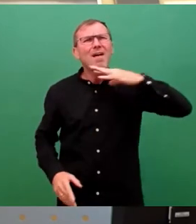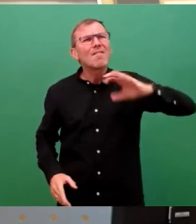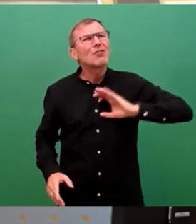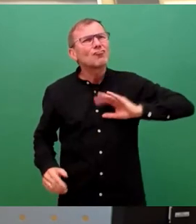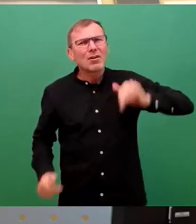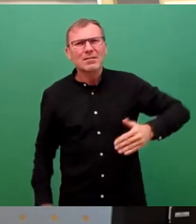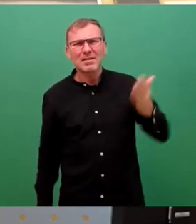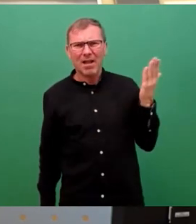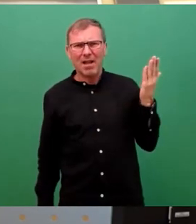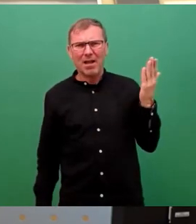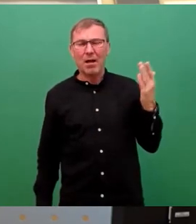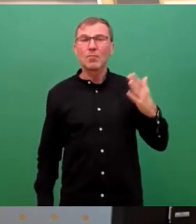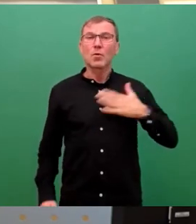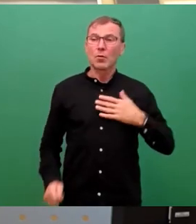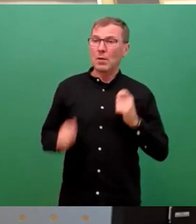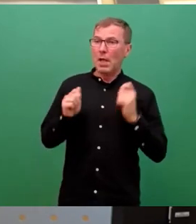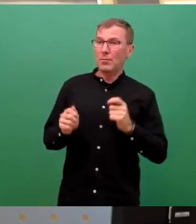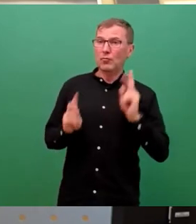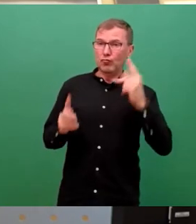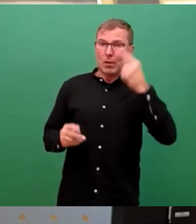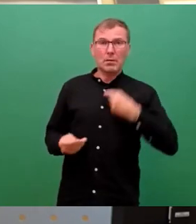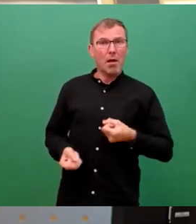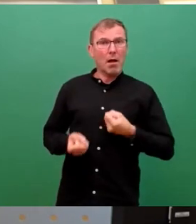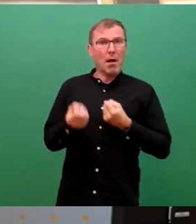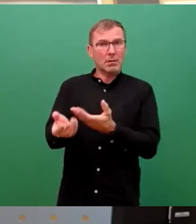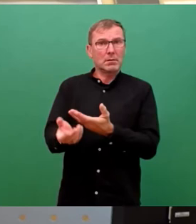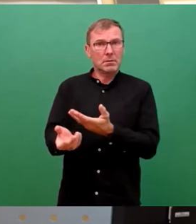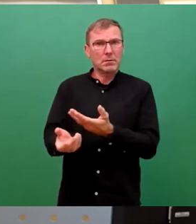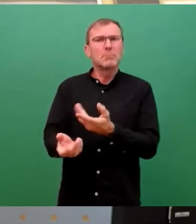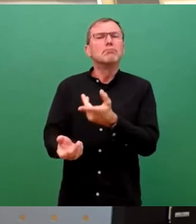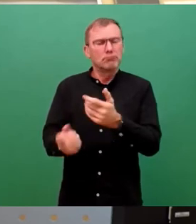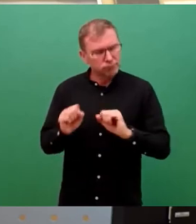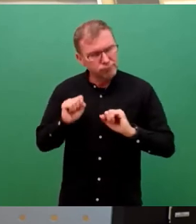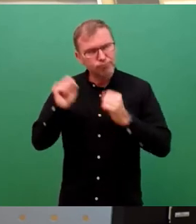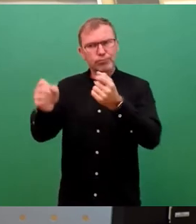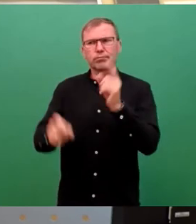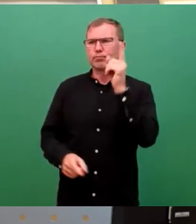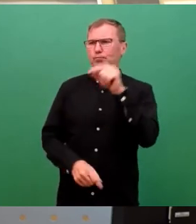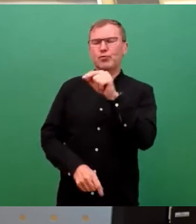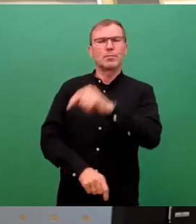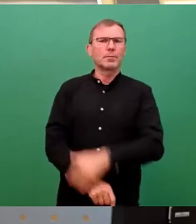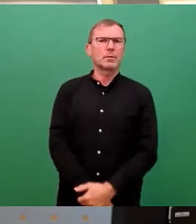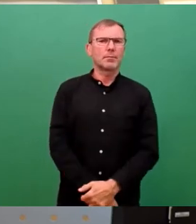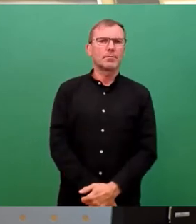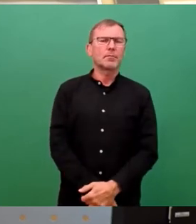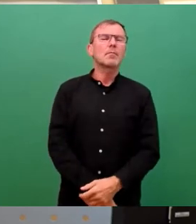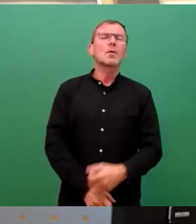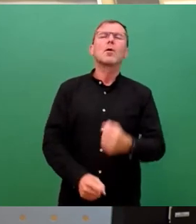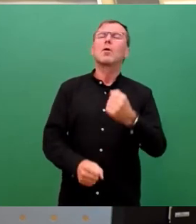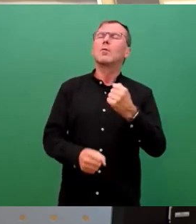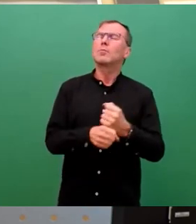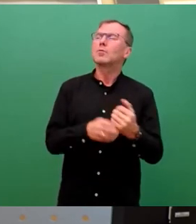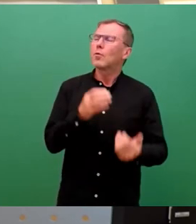unser Antrag, den wir kürzlich in den Stadtrat eingebracht haben, wird das voranbringen. Und es muss auch noch einmal über neue